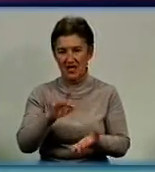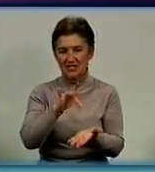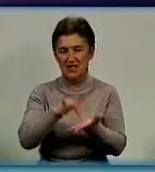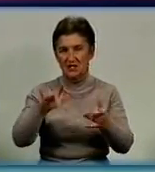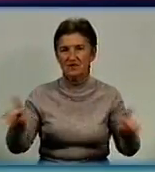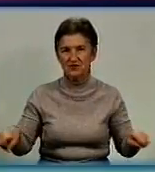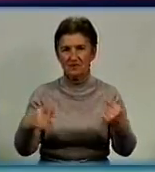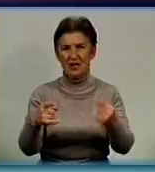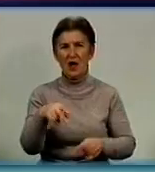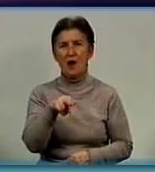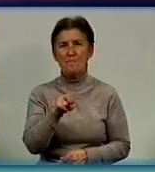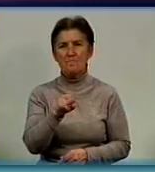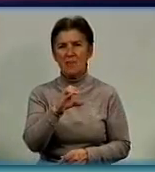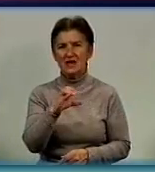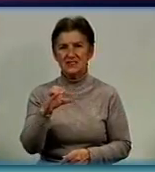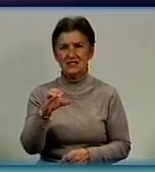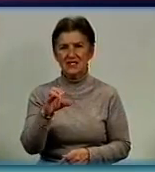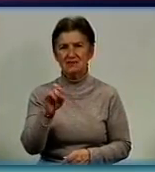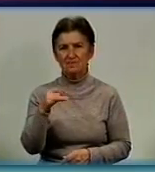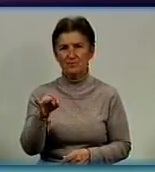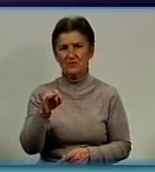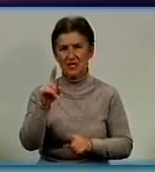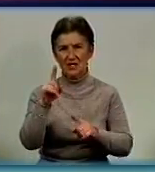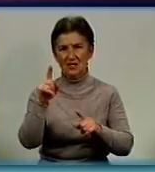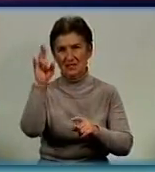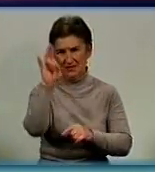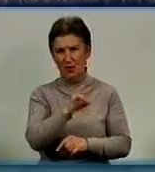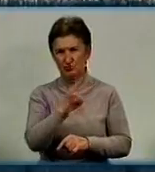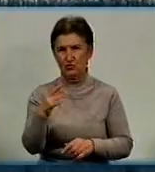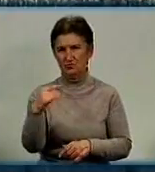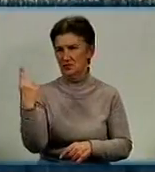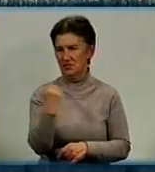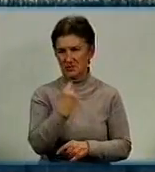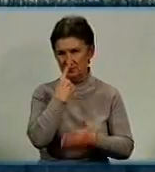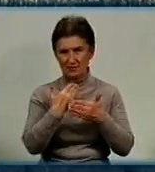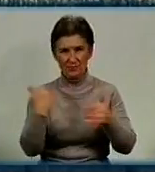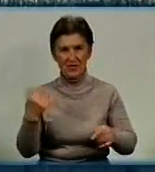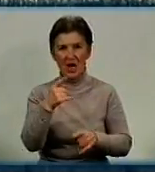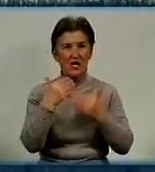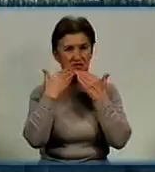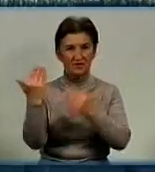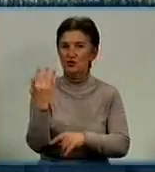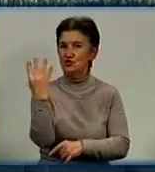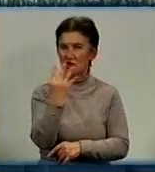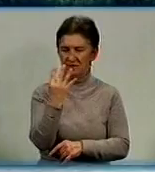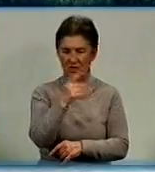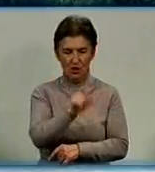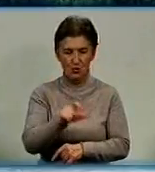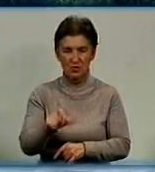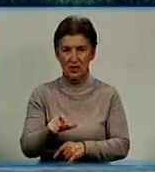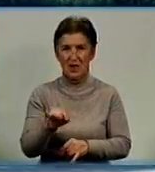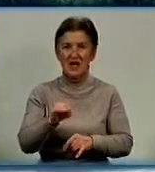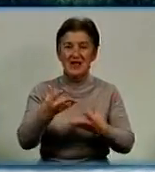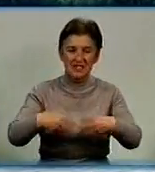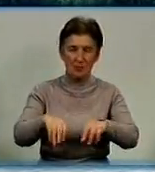Спасопреображенській кафедральному собору. Запрацював він тиждень тому. За цей час звернулися четверо людей, рідні учасників АТО.